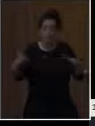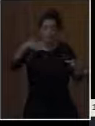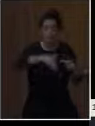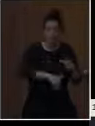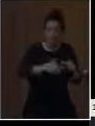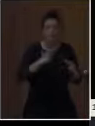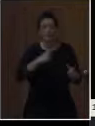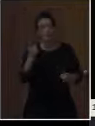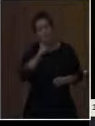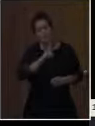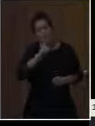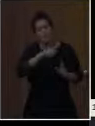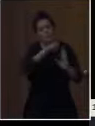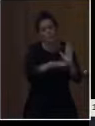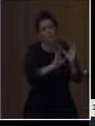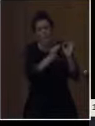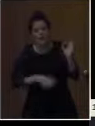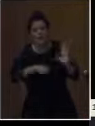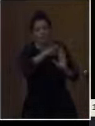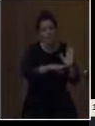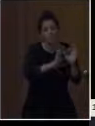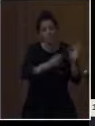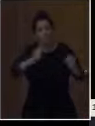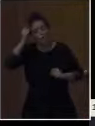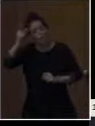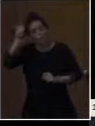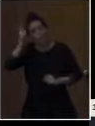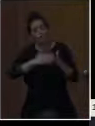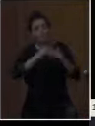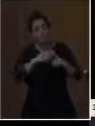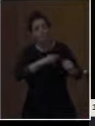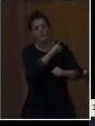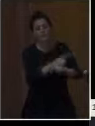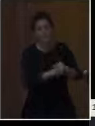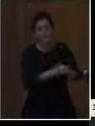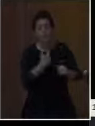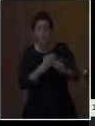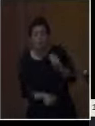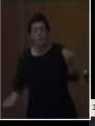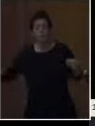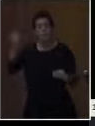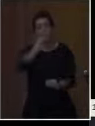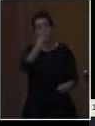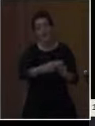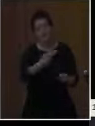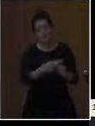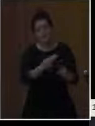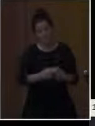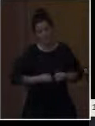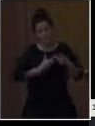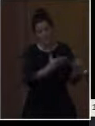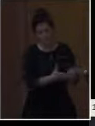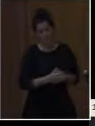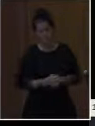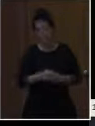αναλυτικά προγράμματα, που θα μπορεί να προσφέρει γνώσεις, αλλά και δεξιότητες και αξίες. Στο σχολείο μας, στα εκπαιδευτήρια Δούκα,